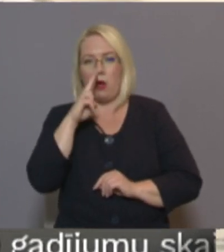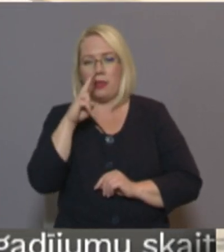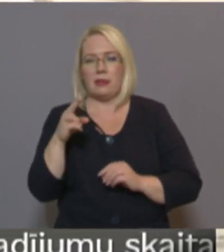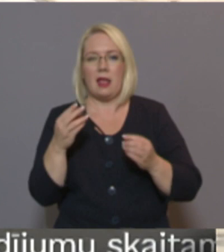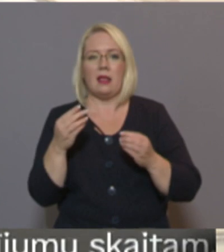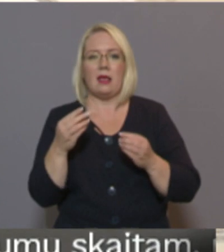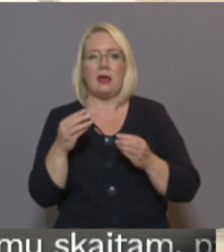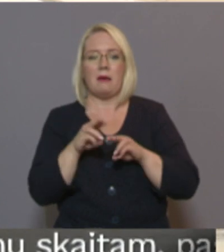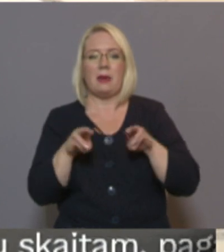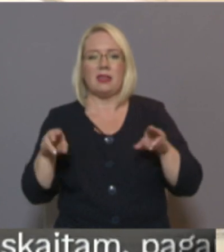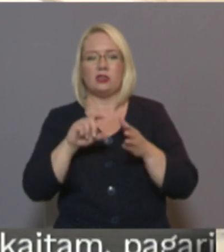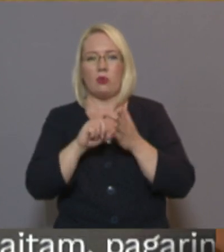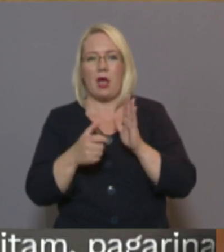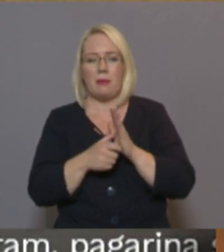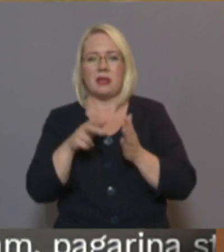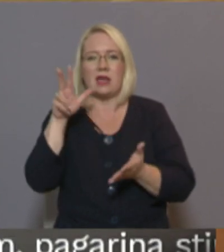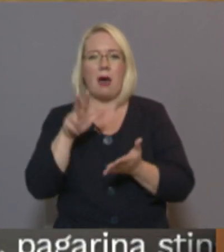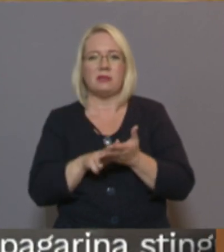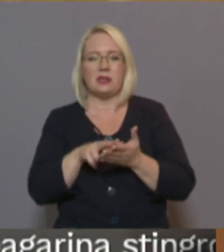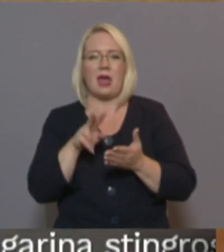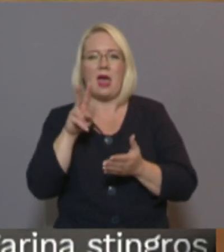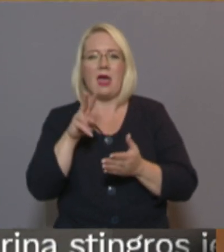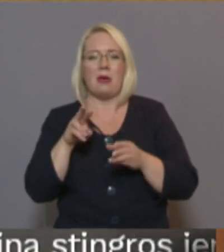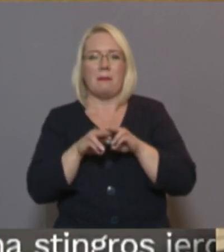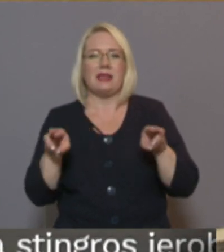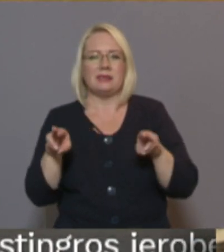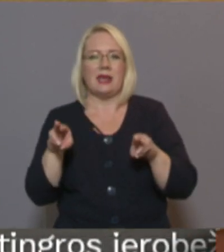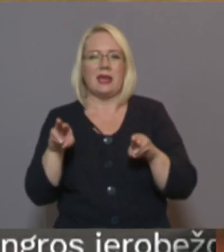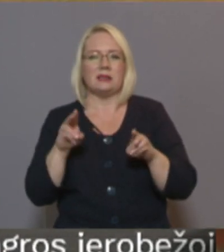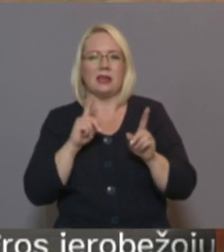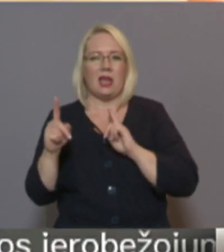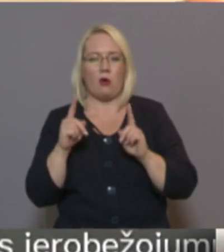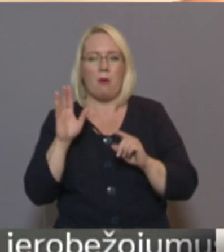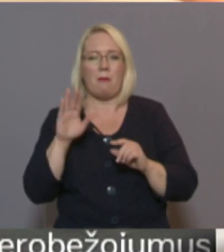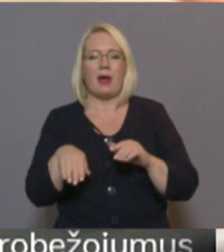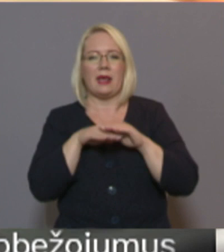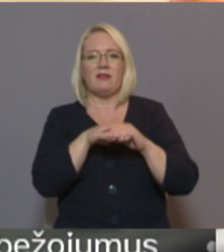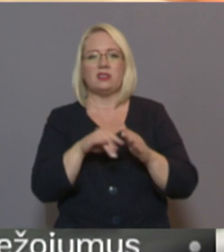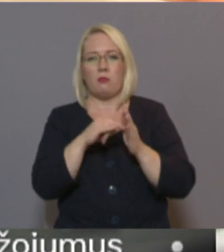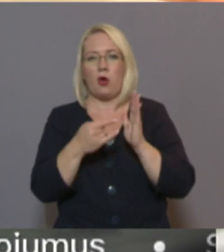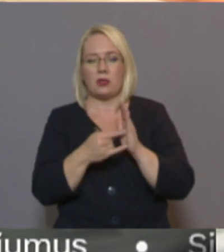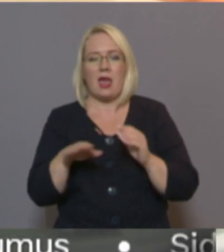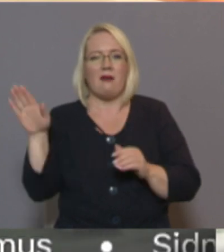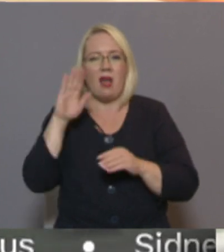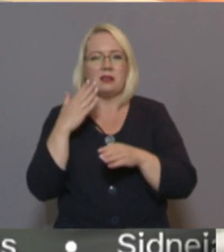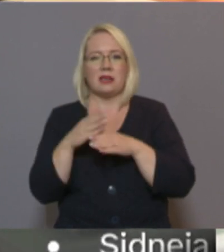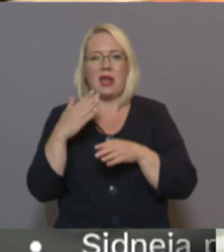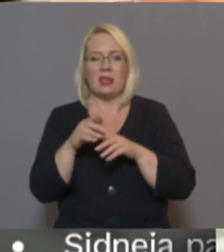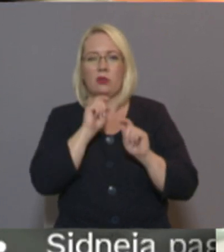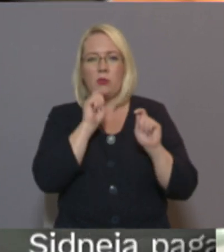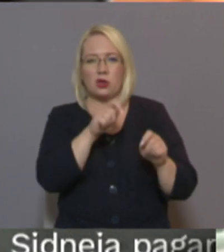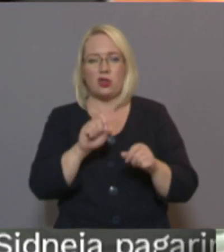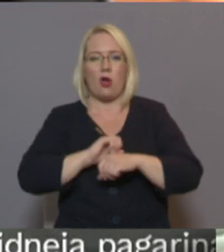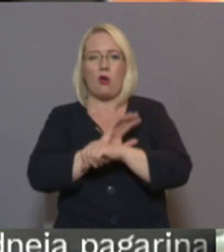apstiprināja varam sagatavot to rīkojumu par atbalstītajiem pašvaldība investīciju projektiem. Valsts aizdevuma piešķiršanai COVID-19